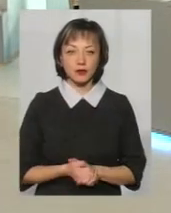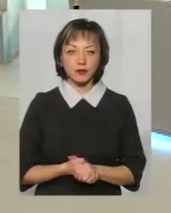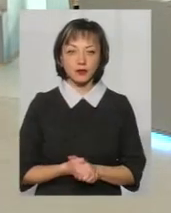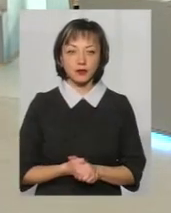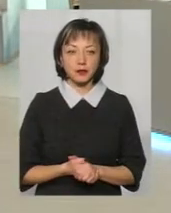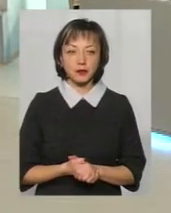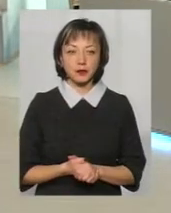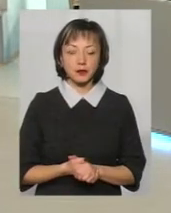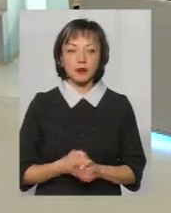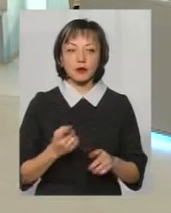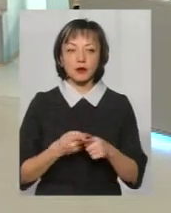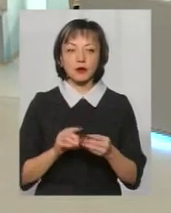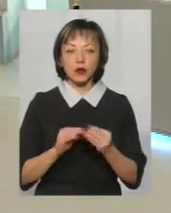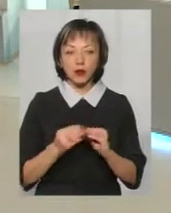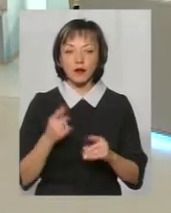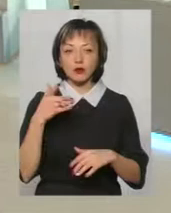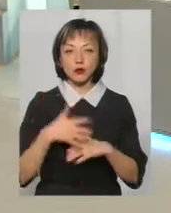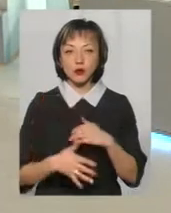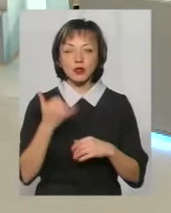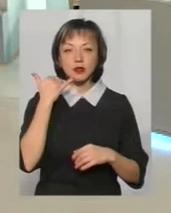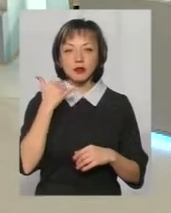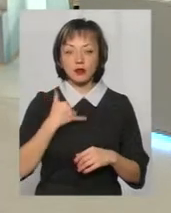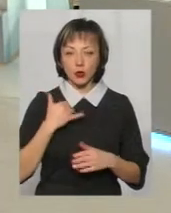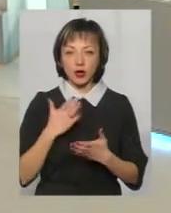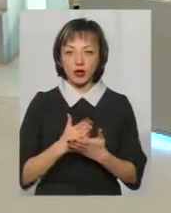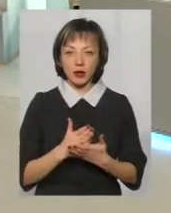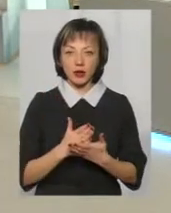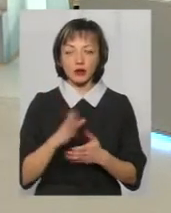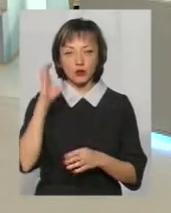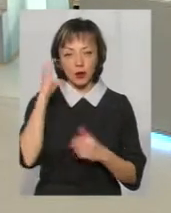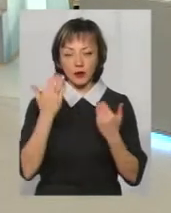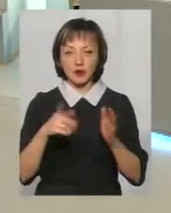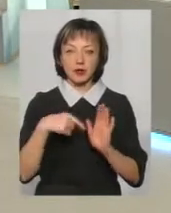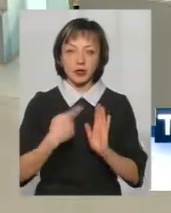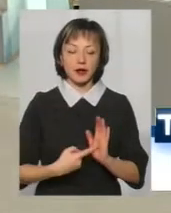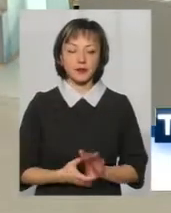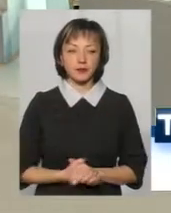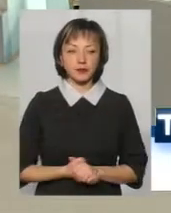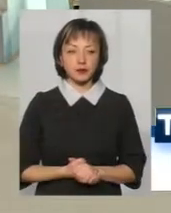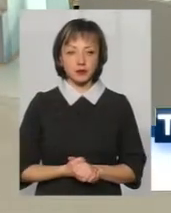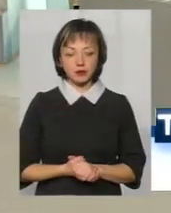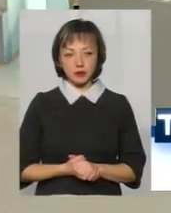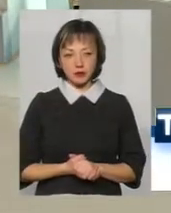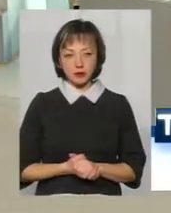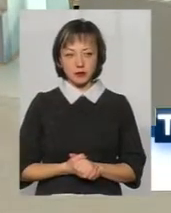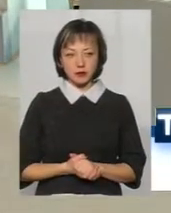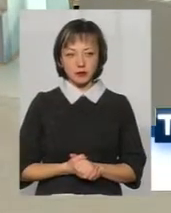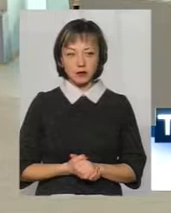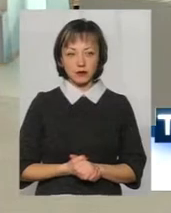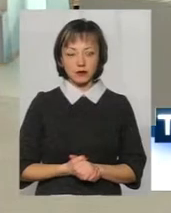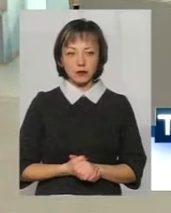У цьому є проблема. Я вас зрозуміла, в нас є глядачне зв'язкове, нього є питання, давайте почуємо його. Добрий вечір, ви в ефірі.